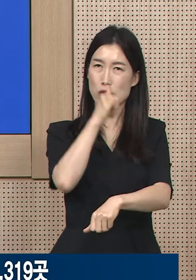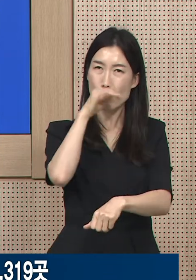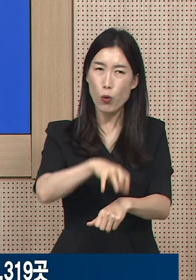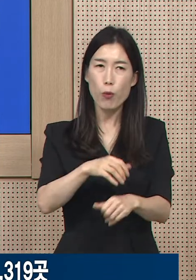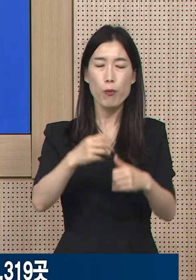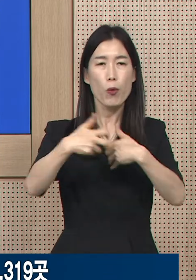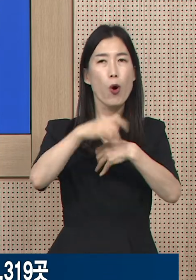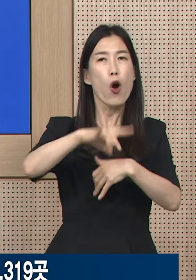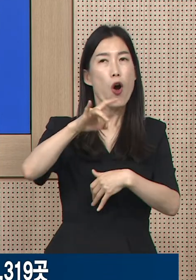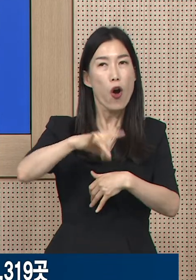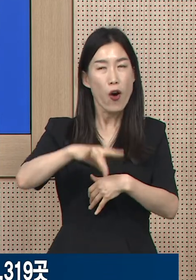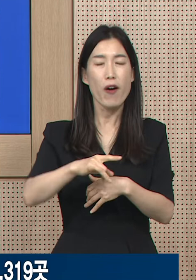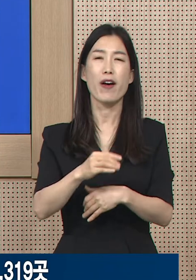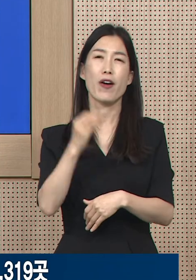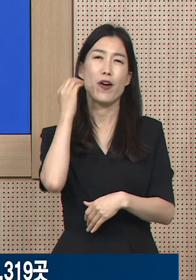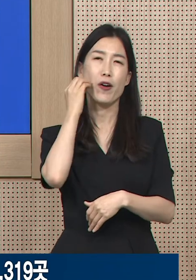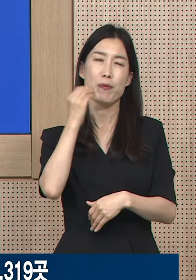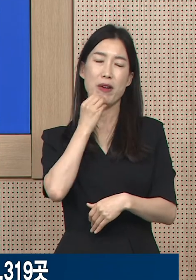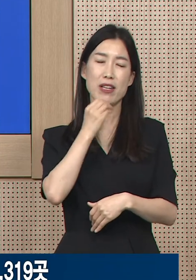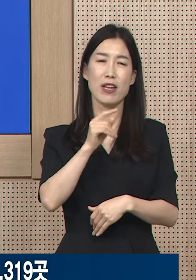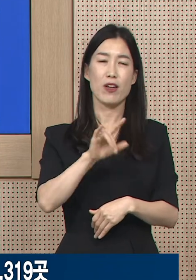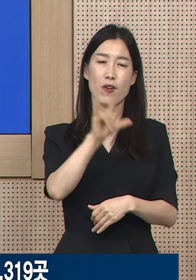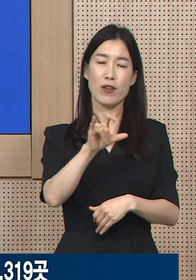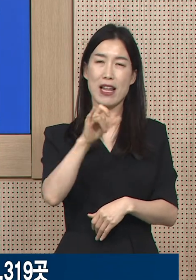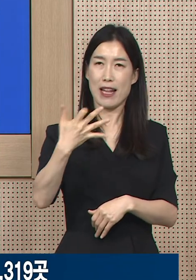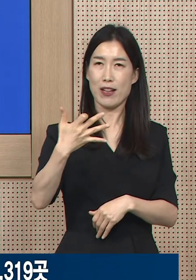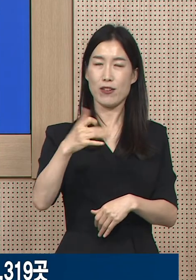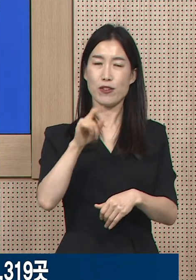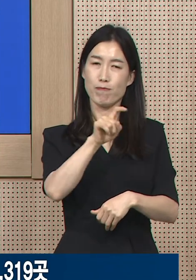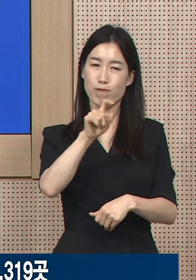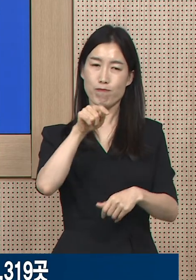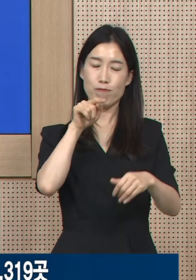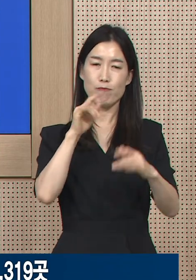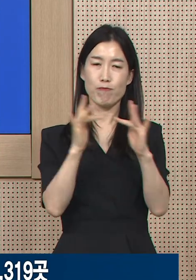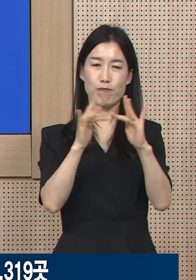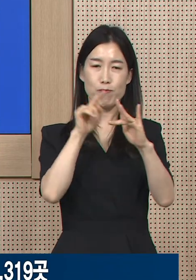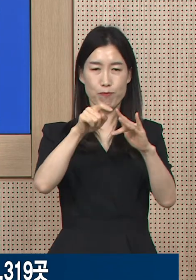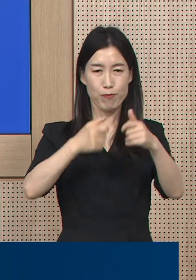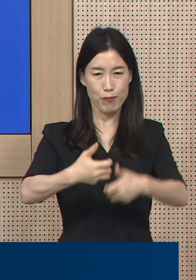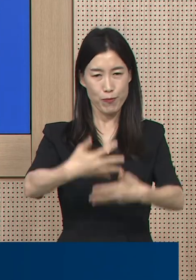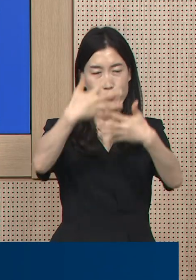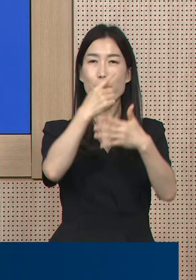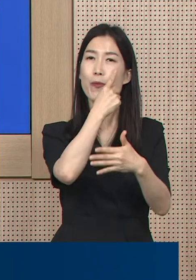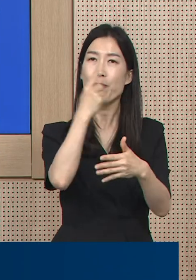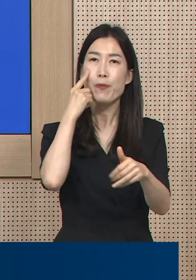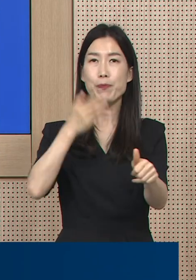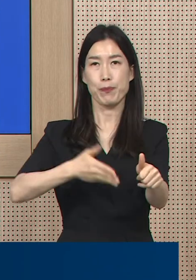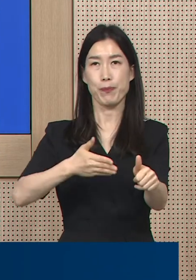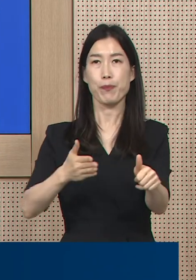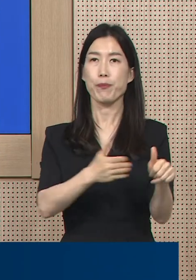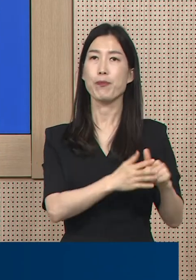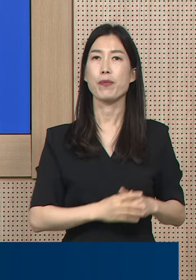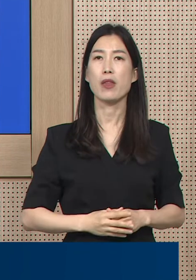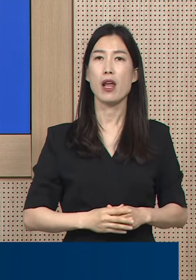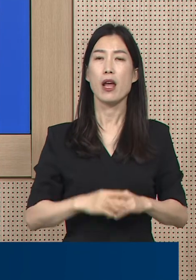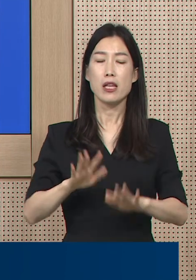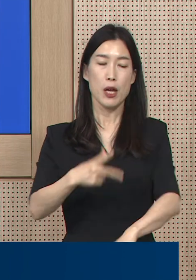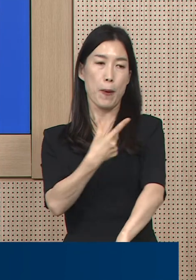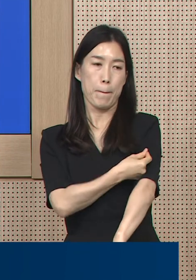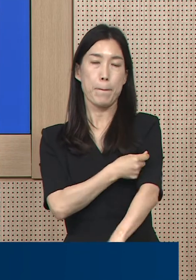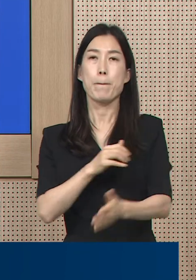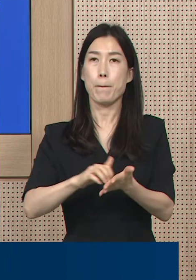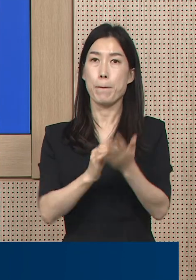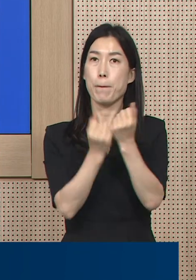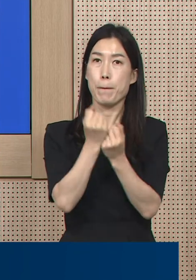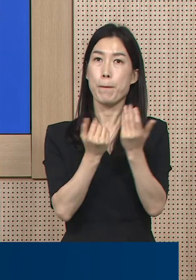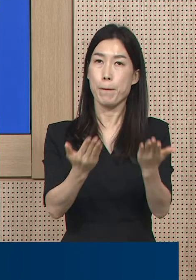누리집에서 확인할 수 있습니다. 다음은 경기도 코로나19 예방접종 현황입니다. 7월 14일 0시 기준 경기도민